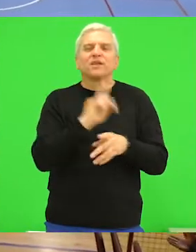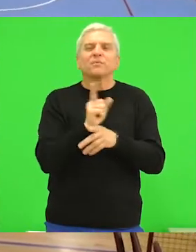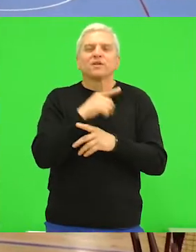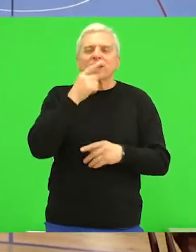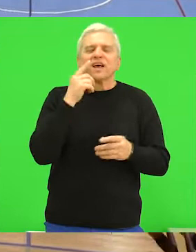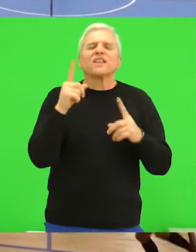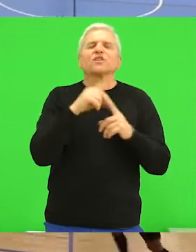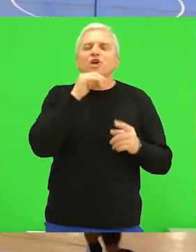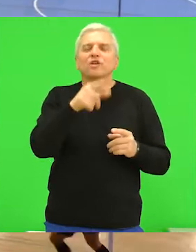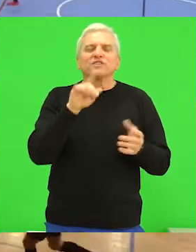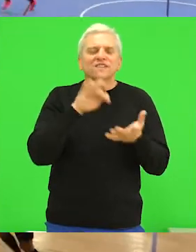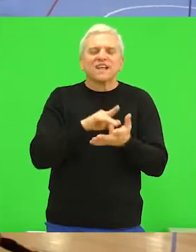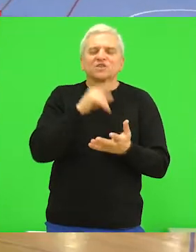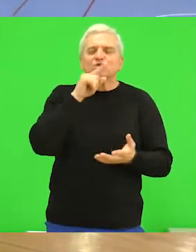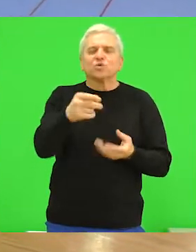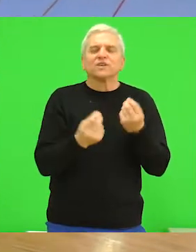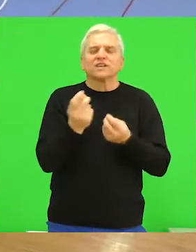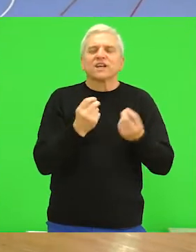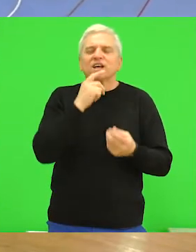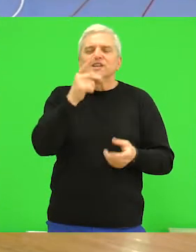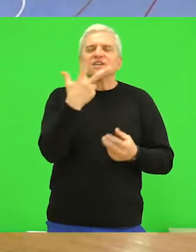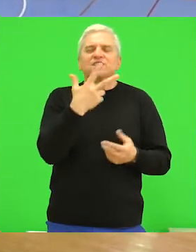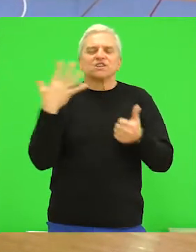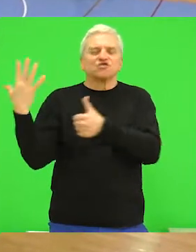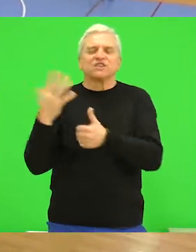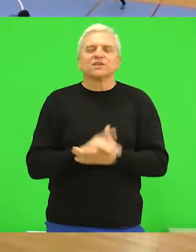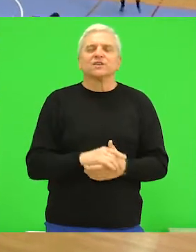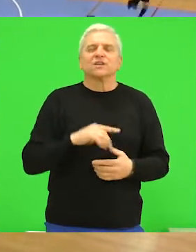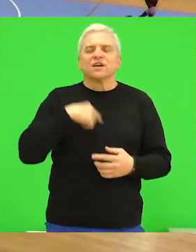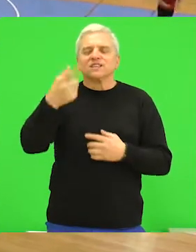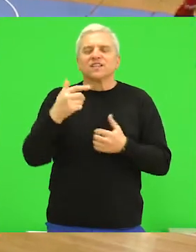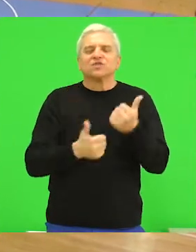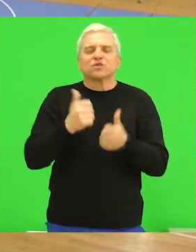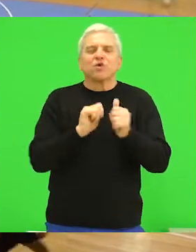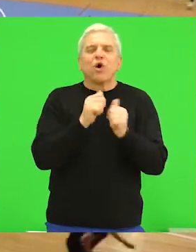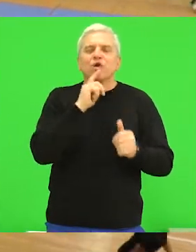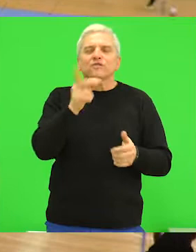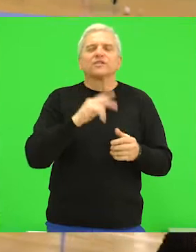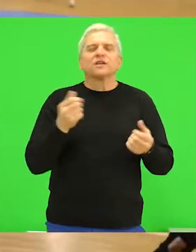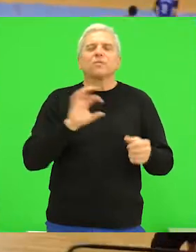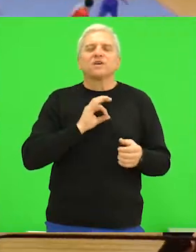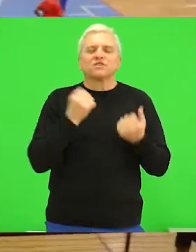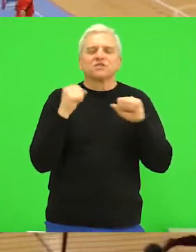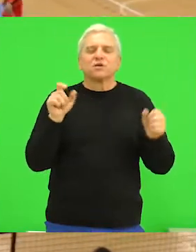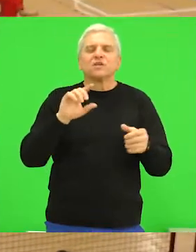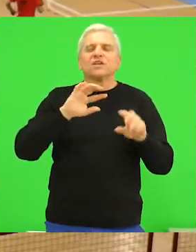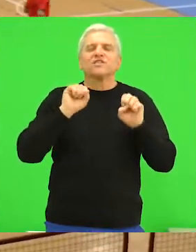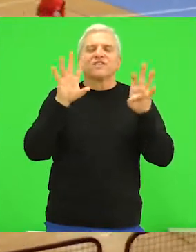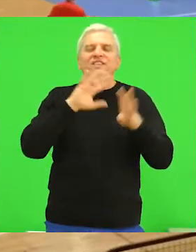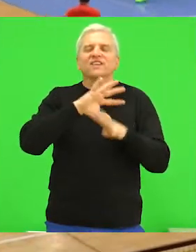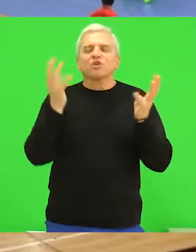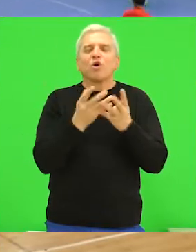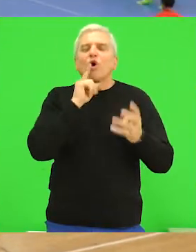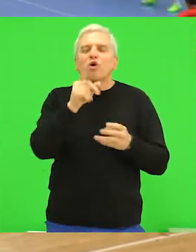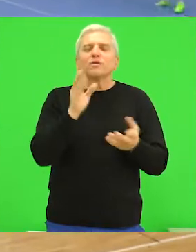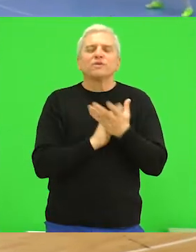35. minutu, kada Trojanović stavlja tačku na ovaj meč sa konačnih 3-6. U sljedećem kolu ekipa Bečeja je slobodna, dok će u